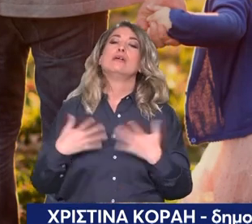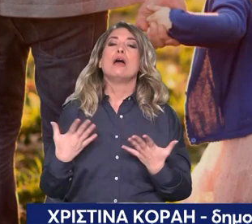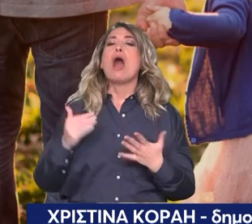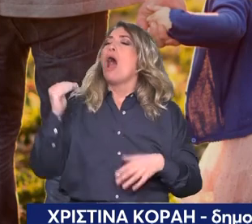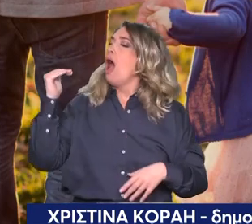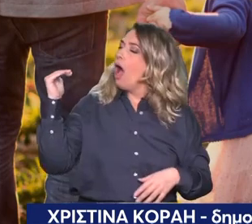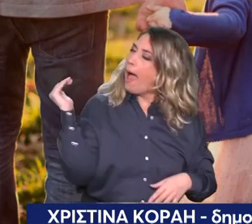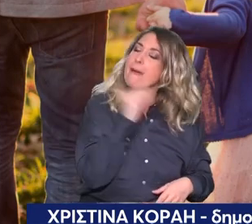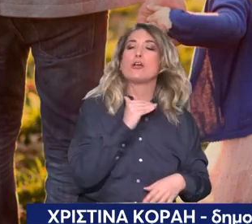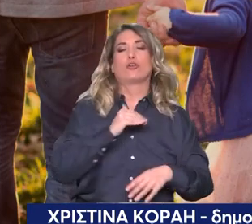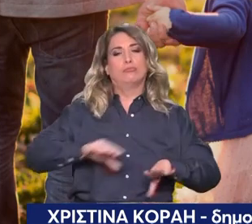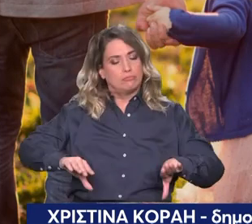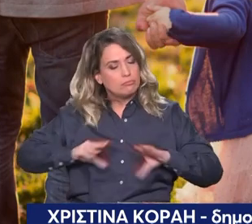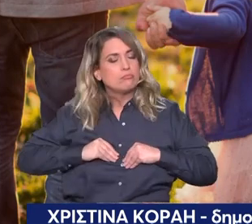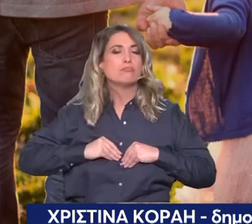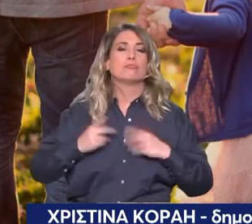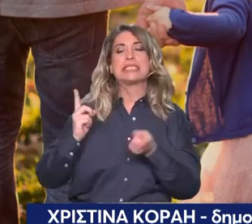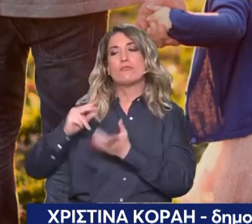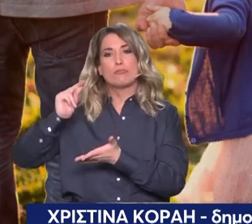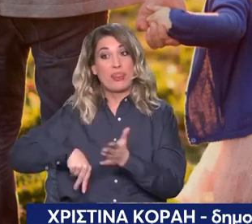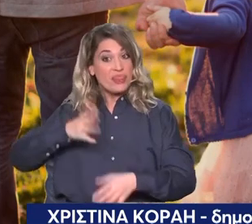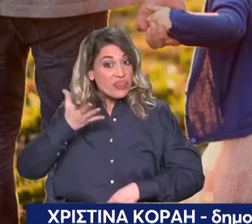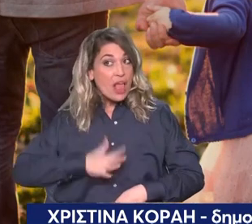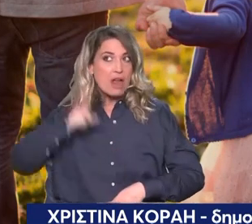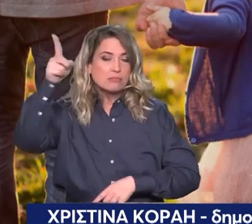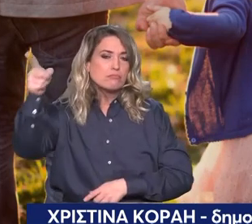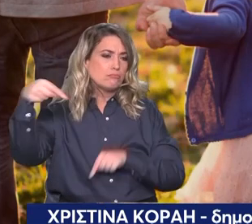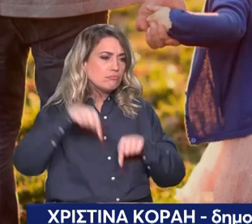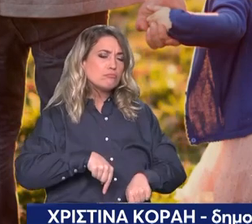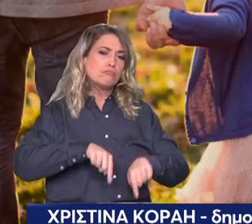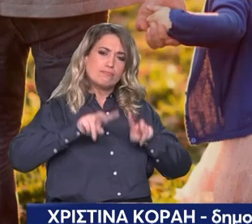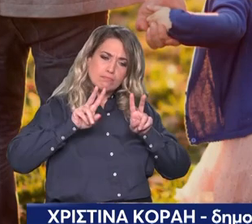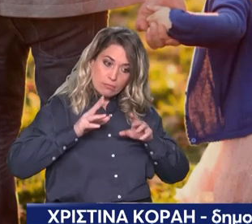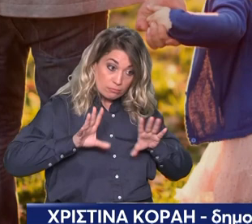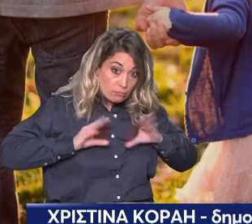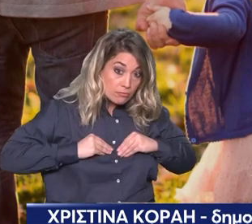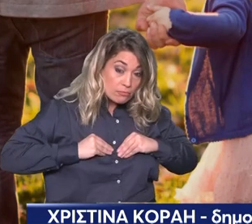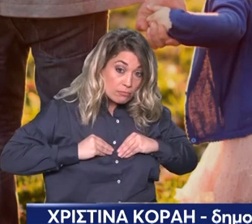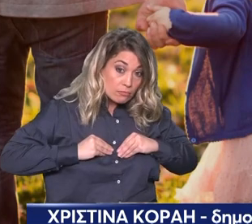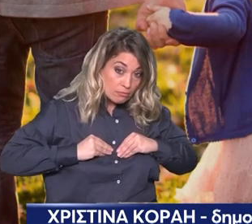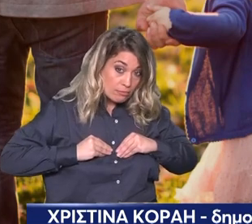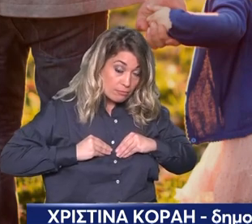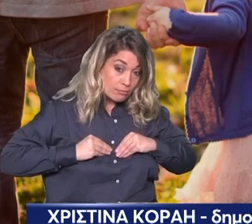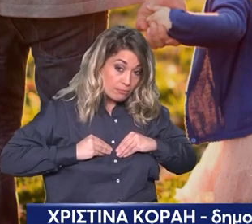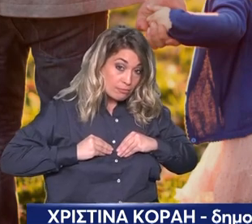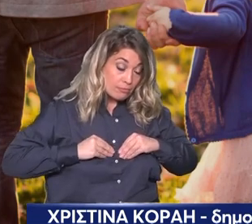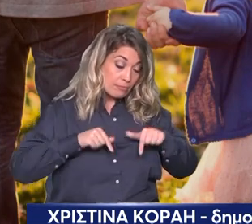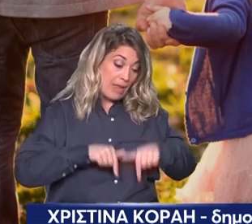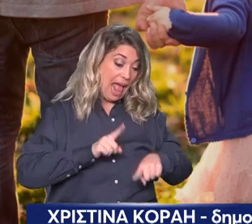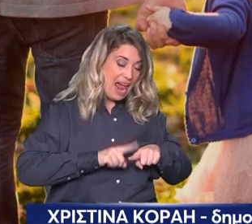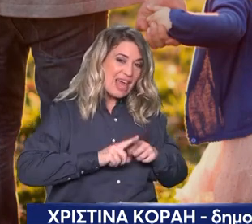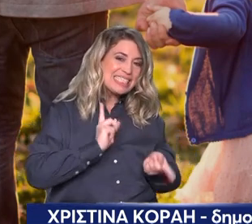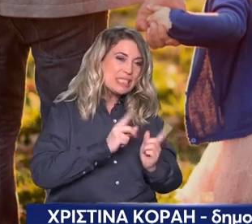να επιλέξουν αν θα κρατήσουν το γάμο τους ή αν θα κρατήσουν το σύμφωνο συμβίωσης.